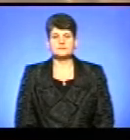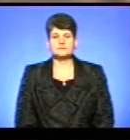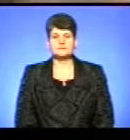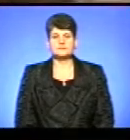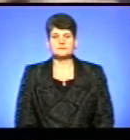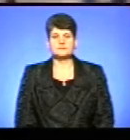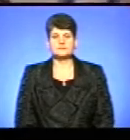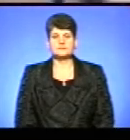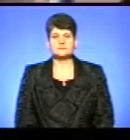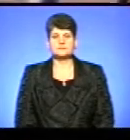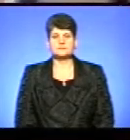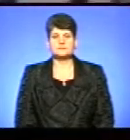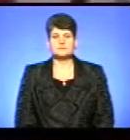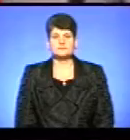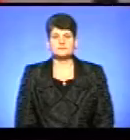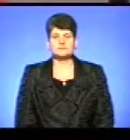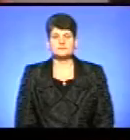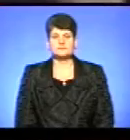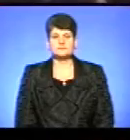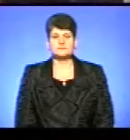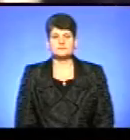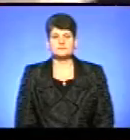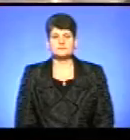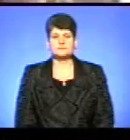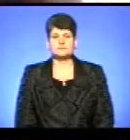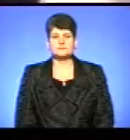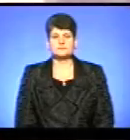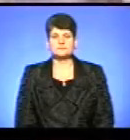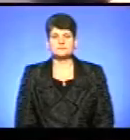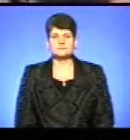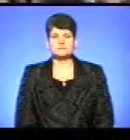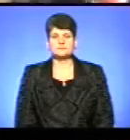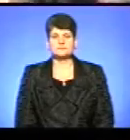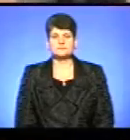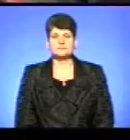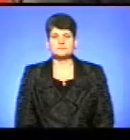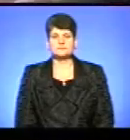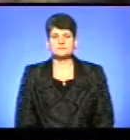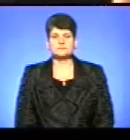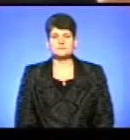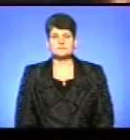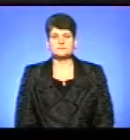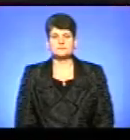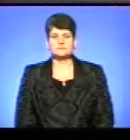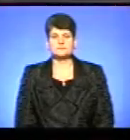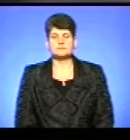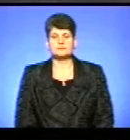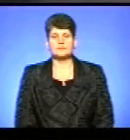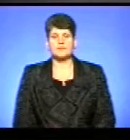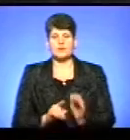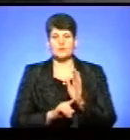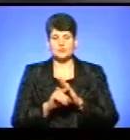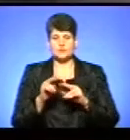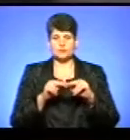«Тернопіль. Мість Теплокомуненерго» «Почали будувати